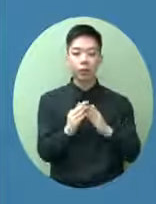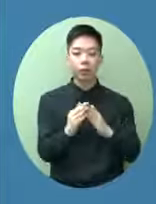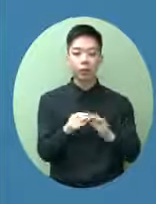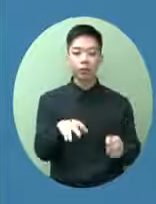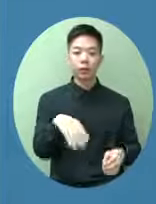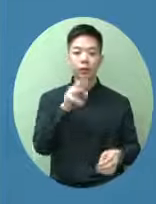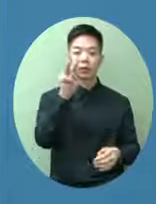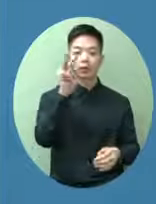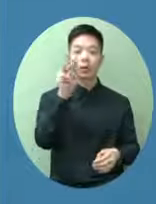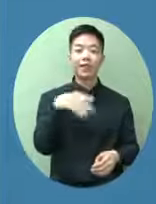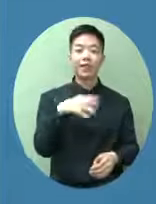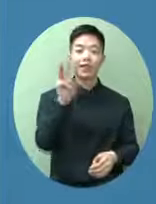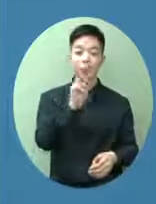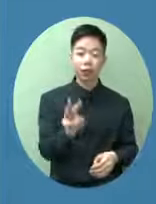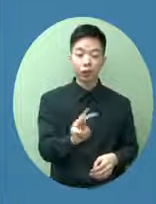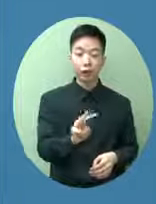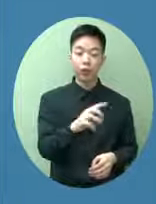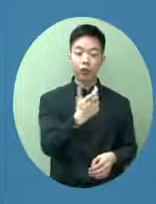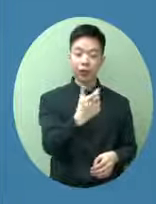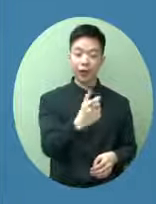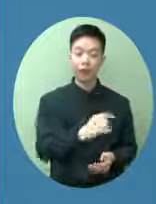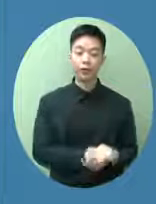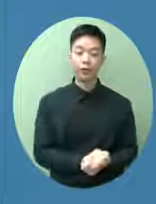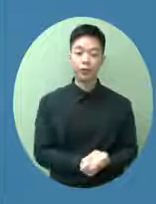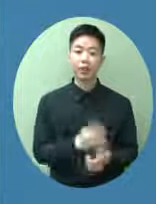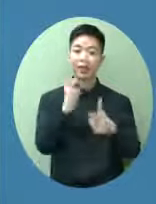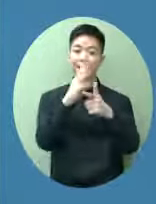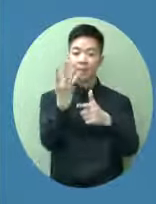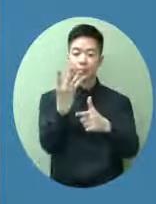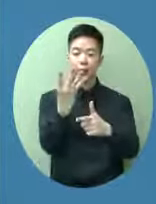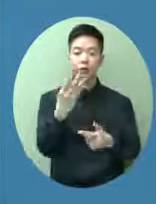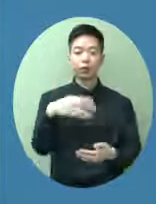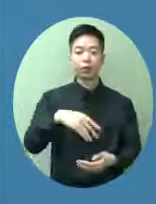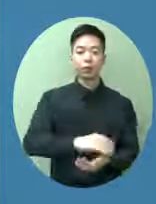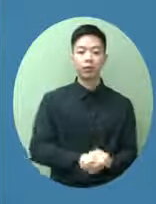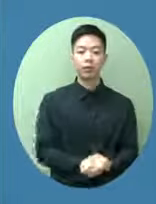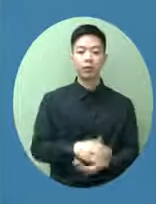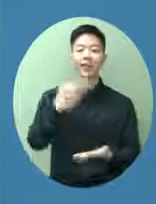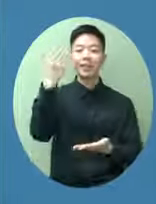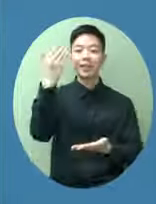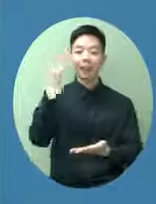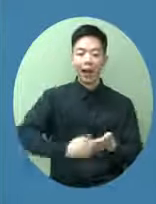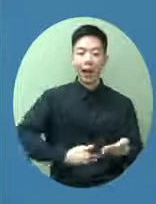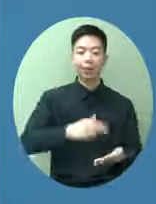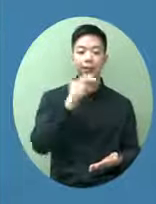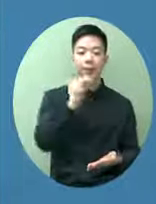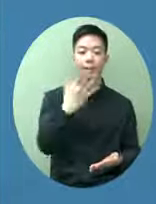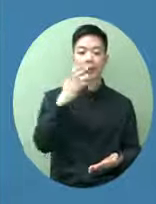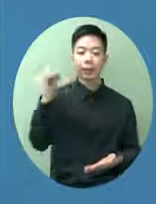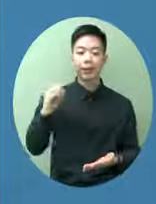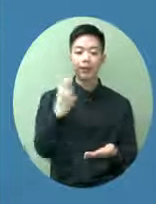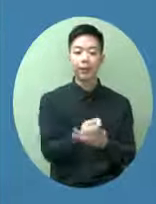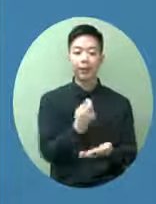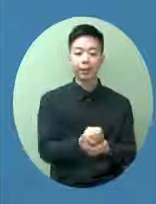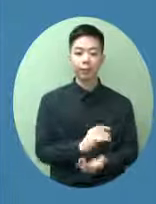淡水我們會減收75%的水費和排